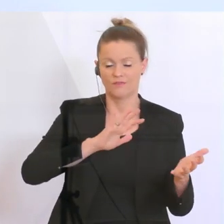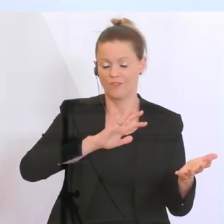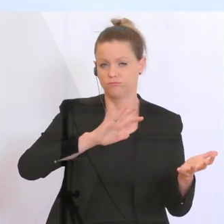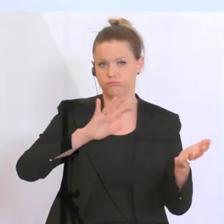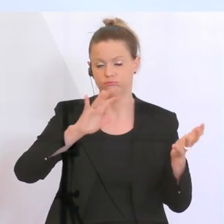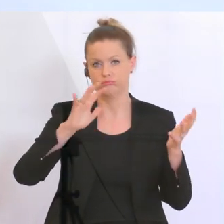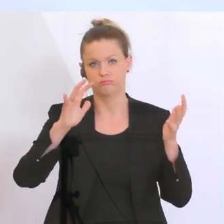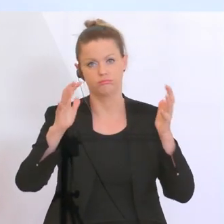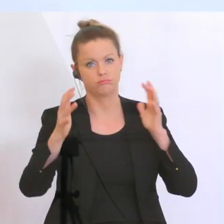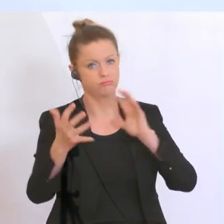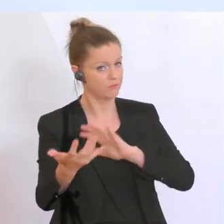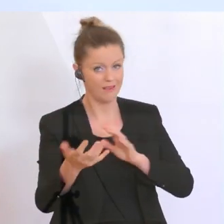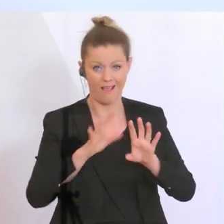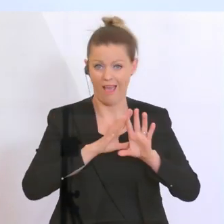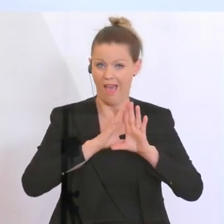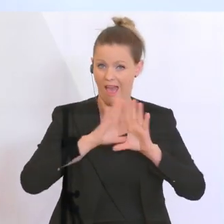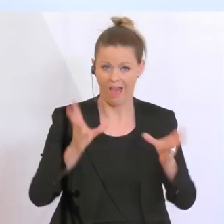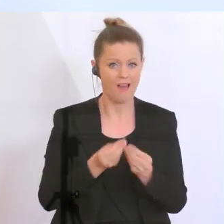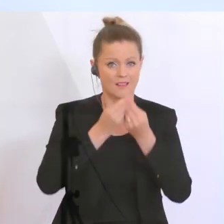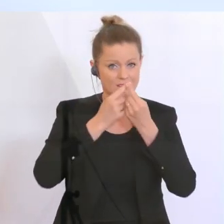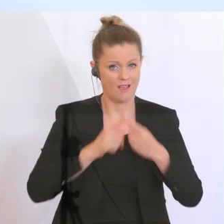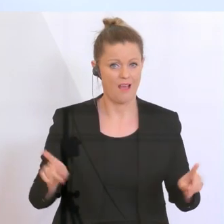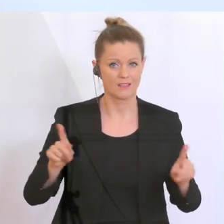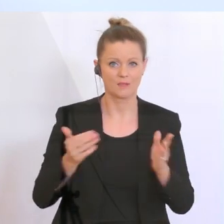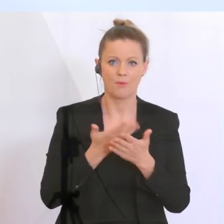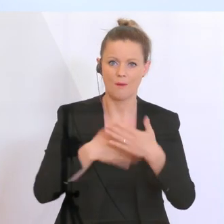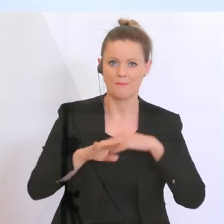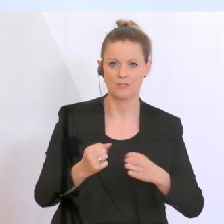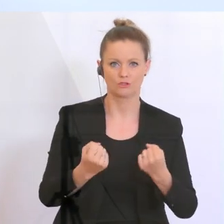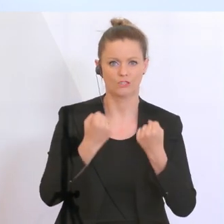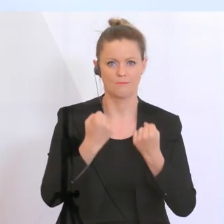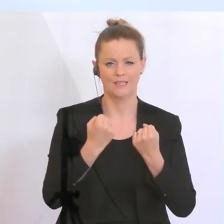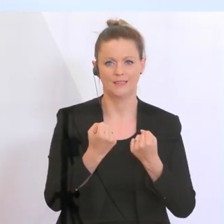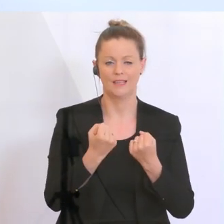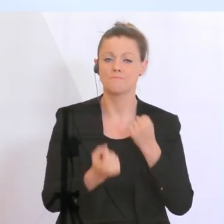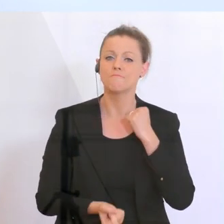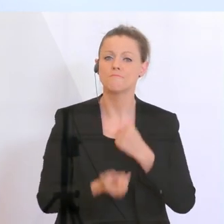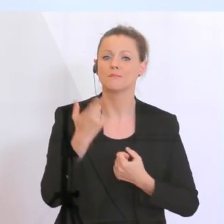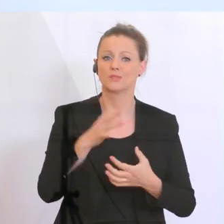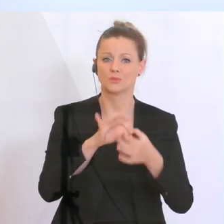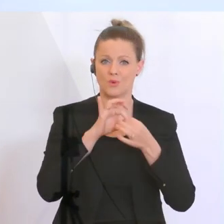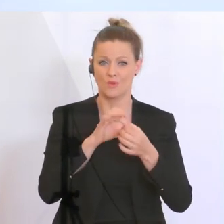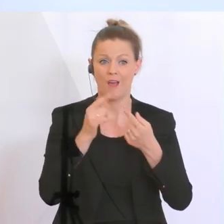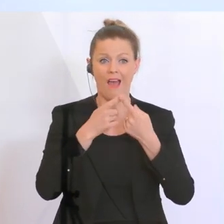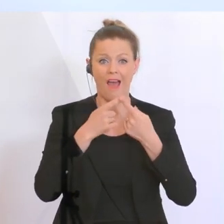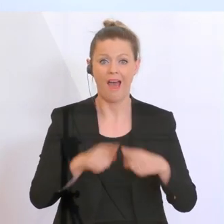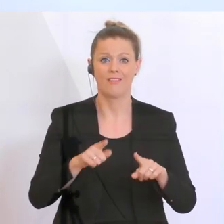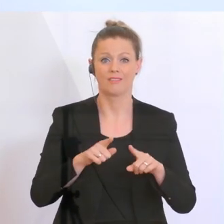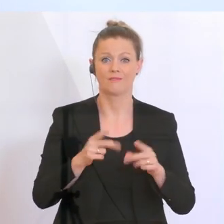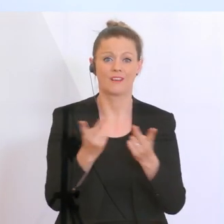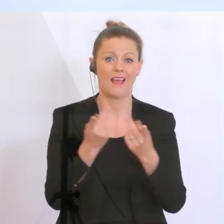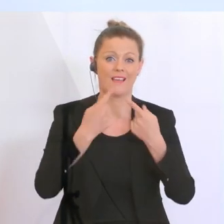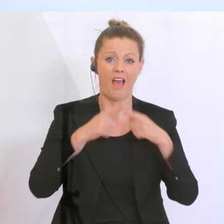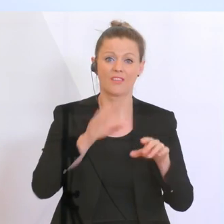und die Verhältnisse verschoben worden sind, Stabilität zu schaffen, vor allem gegenüber anderen Kontinenten wie